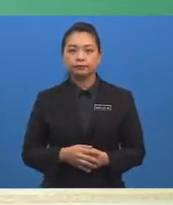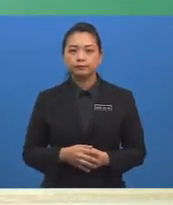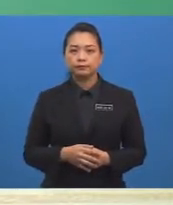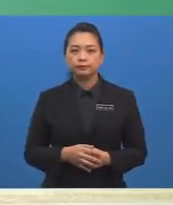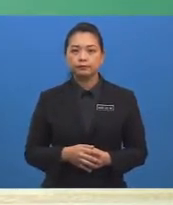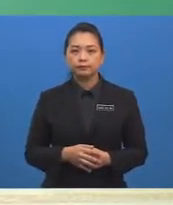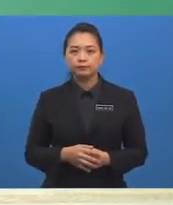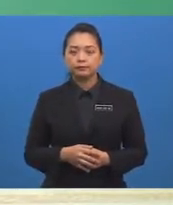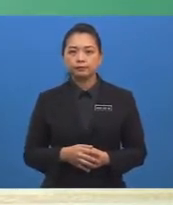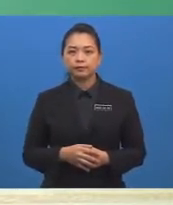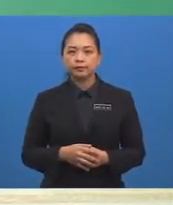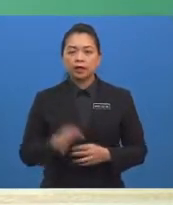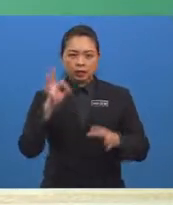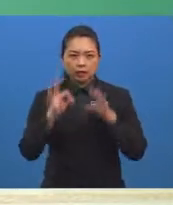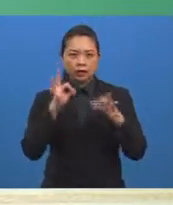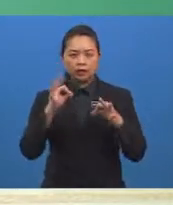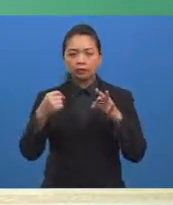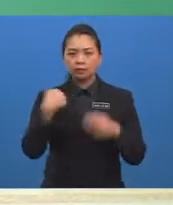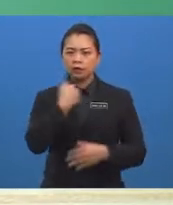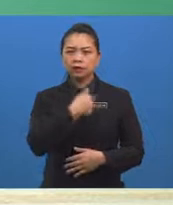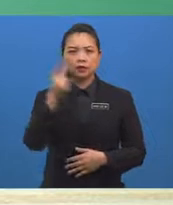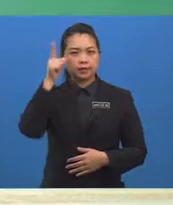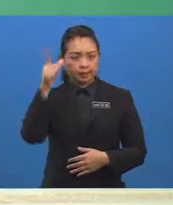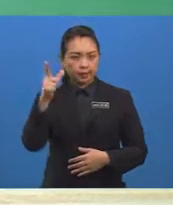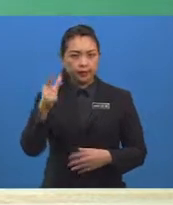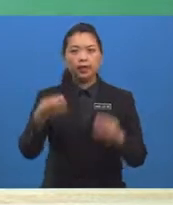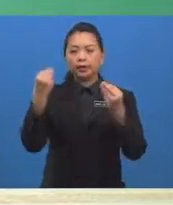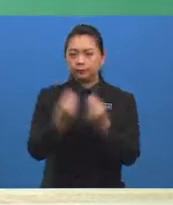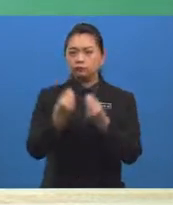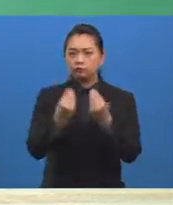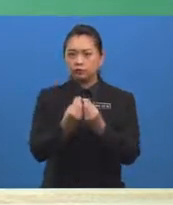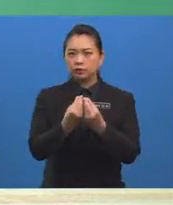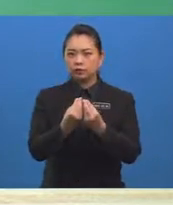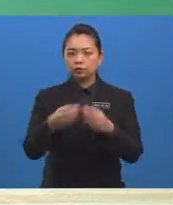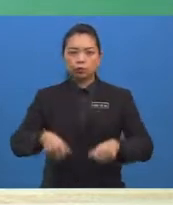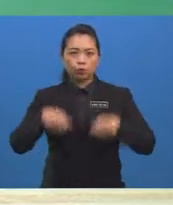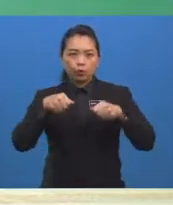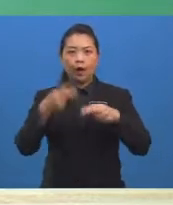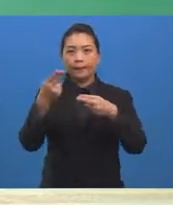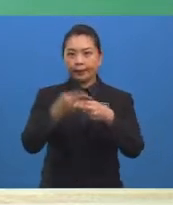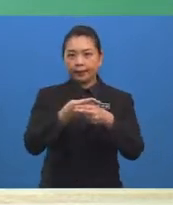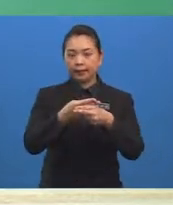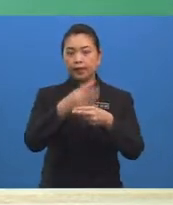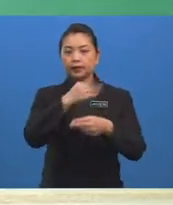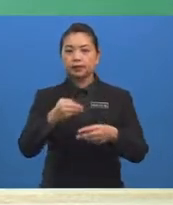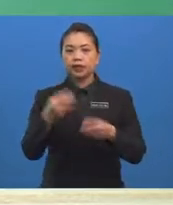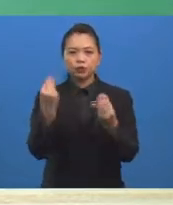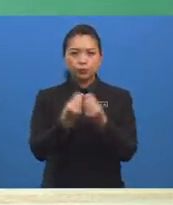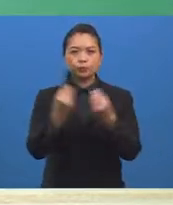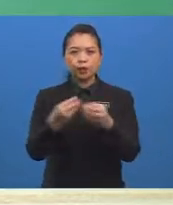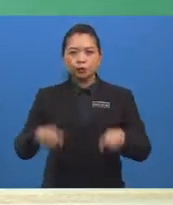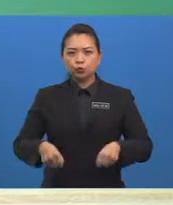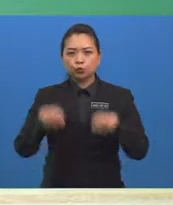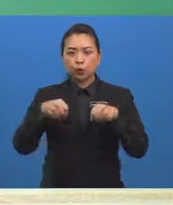Jika diperhatikan, bilangan seluar pendek dan jumlah seluar akan berkurang